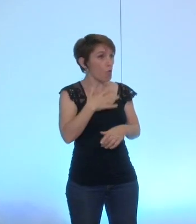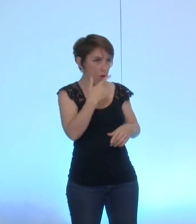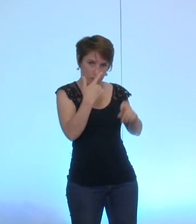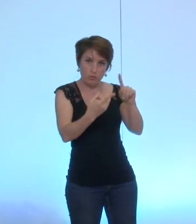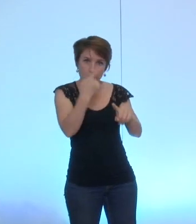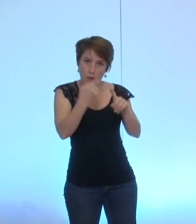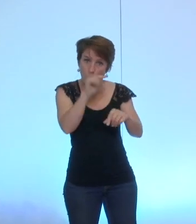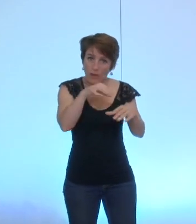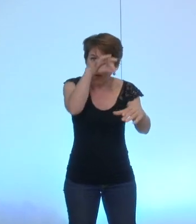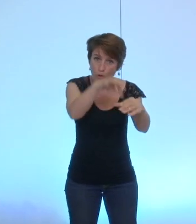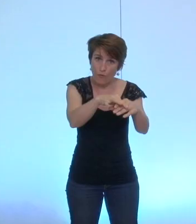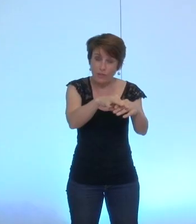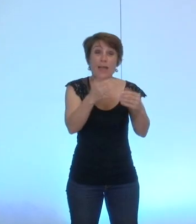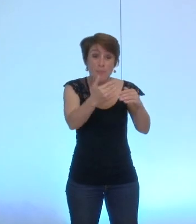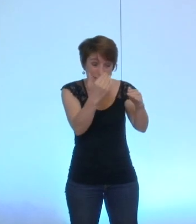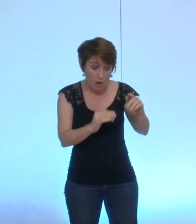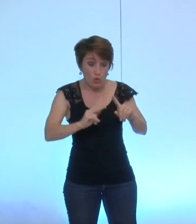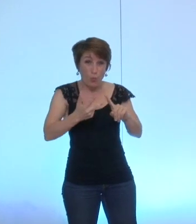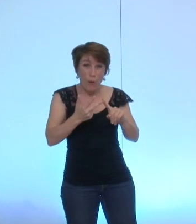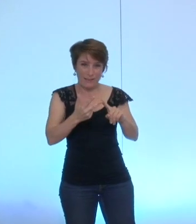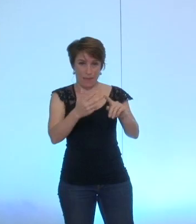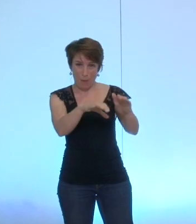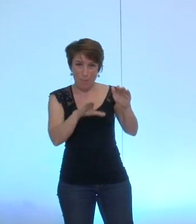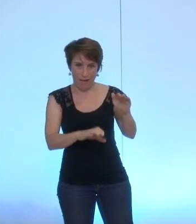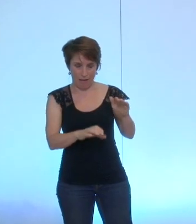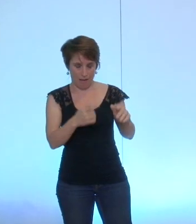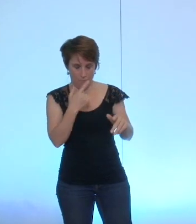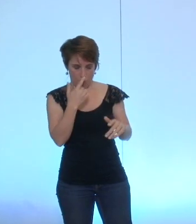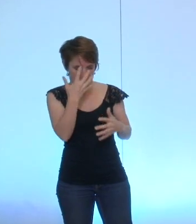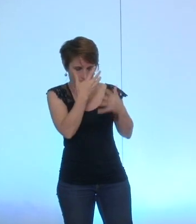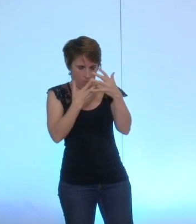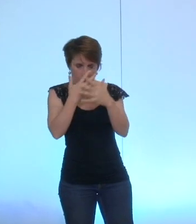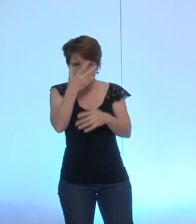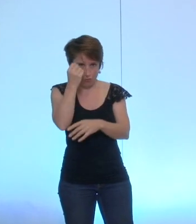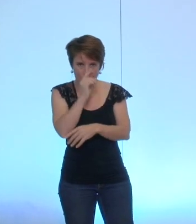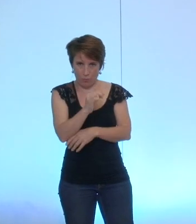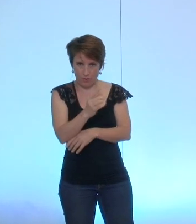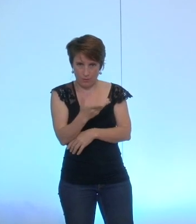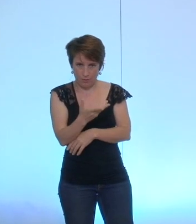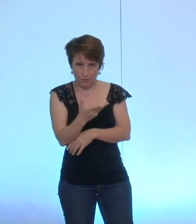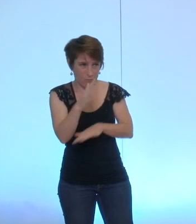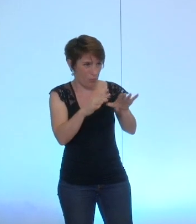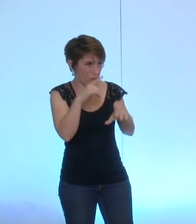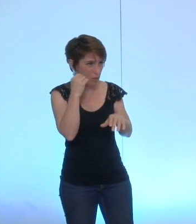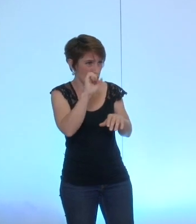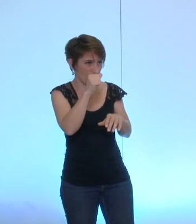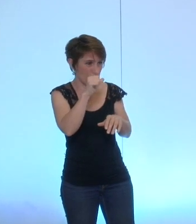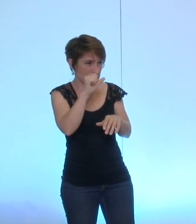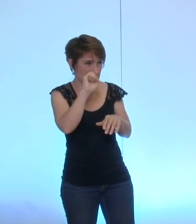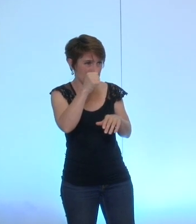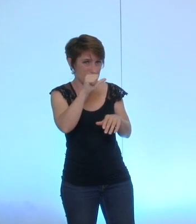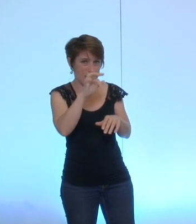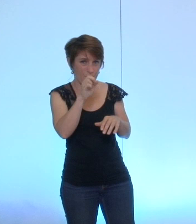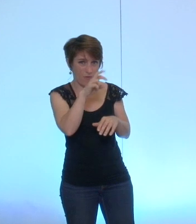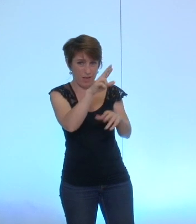important que l'on puisse les voter c'est le troisième dont je ne saisis pas mais peut-être que monsieur Safar peut me le préciser on un